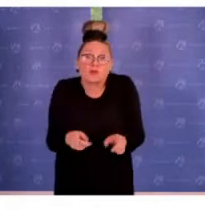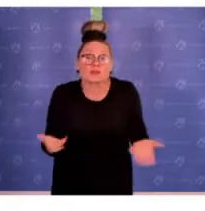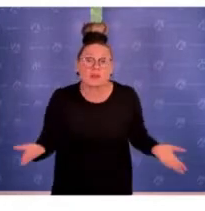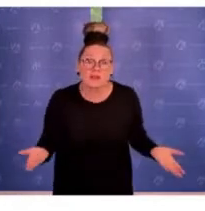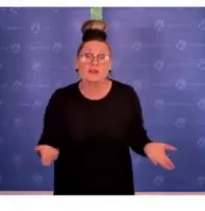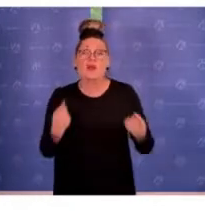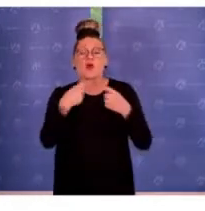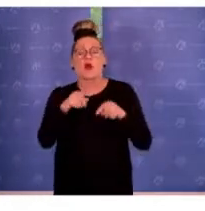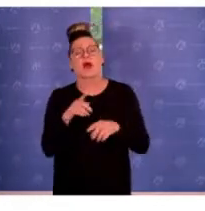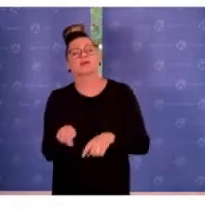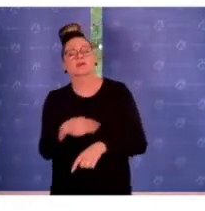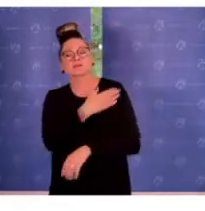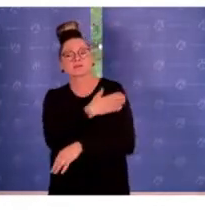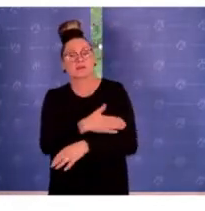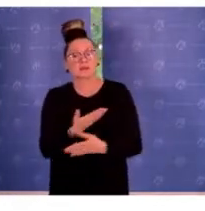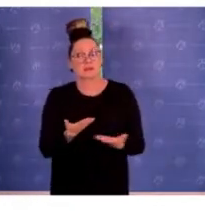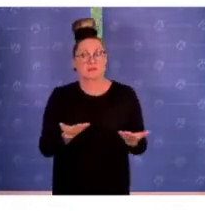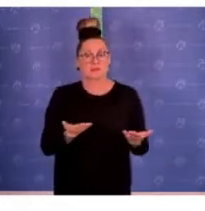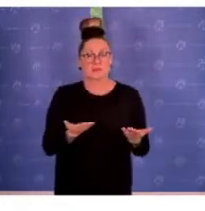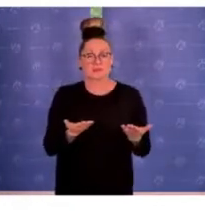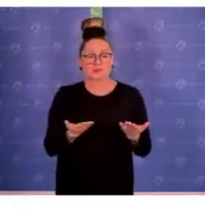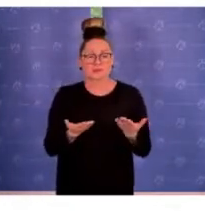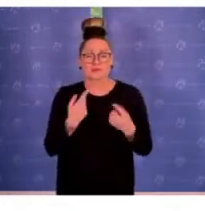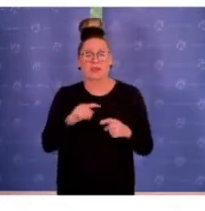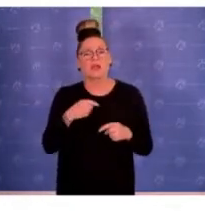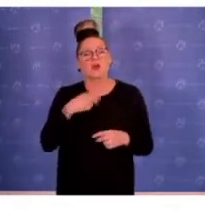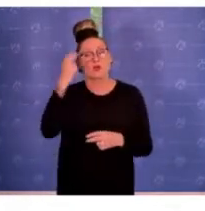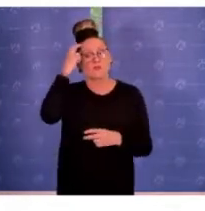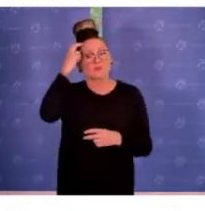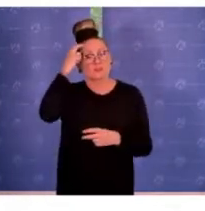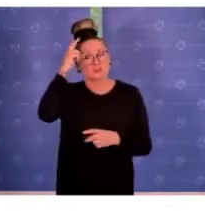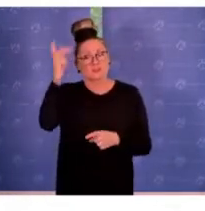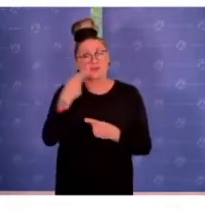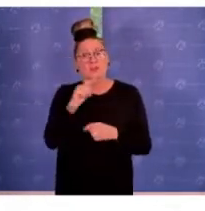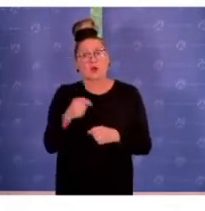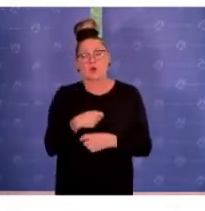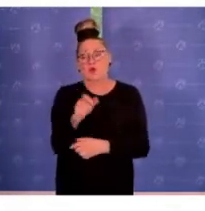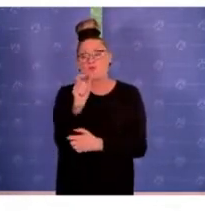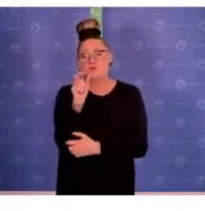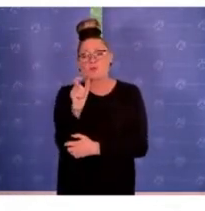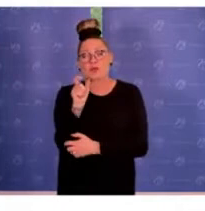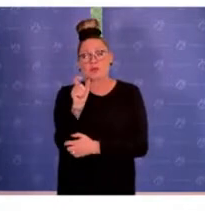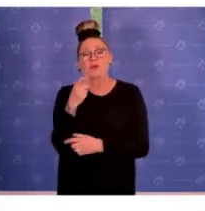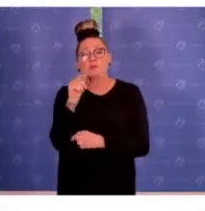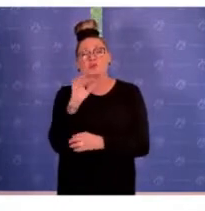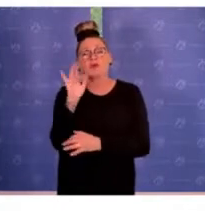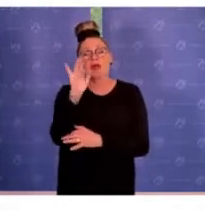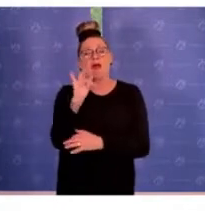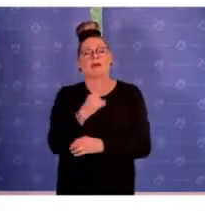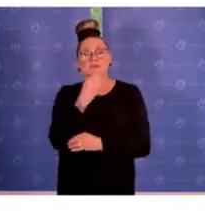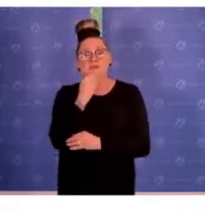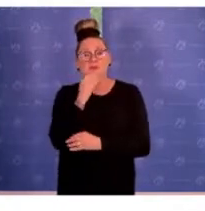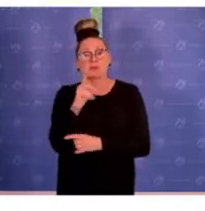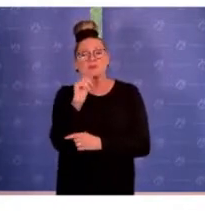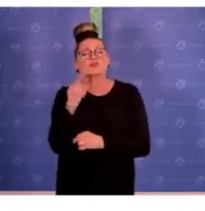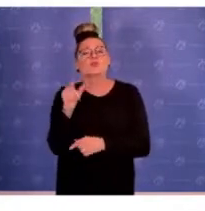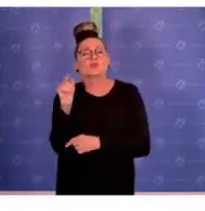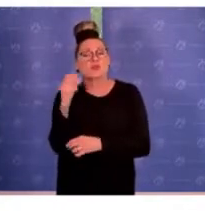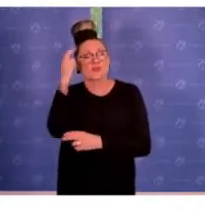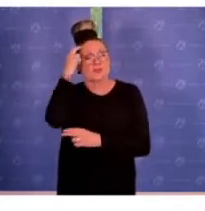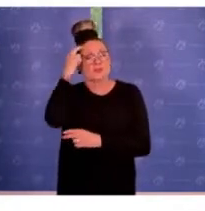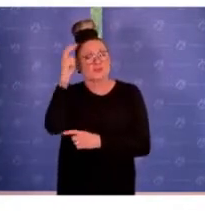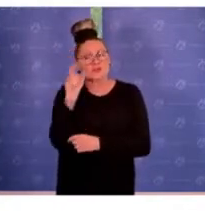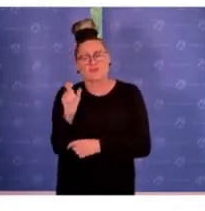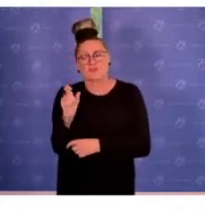ist und andererseits eben auch einen letztlich auch wissenschaftlich fundierten Begriff von Antisemitismus zugrunde legt.